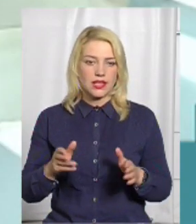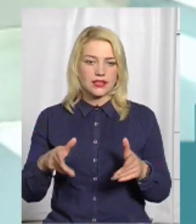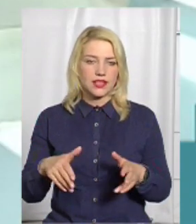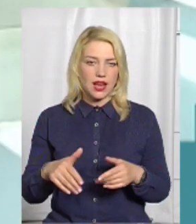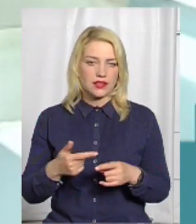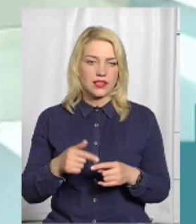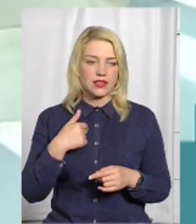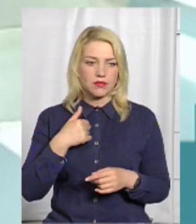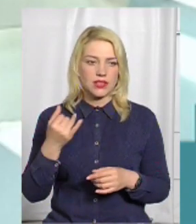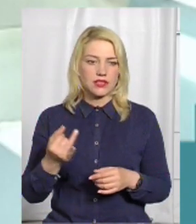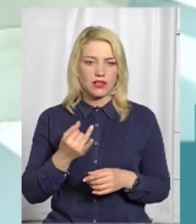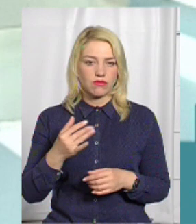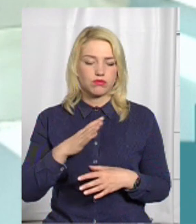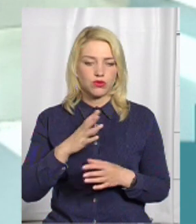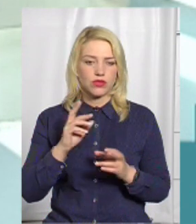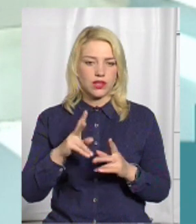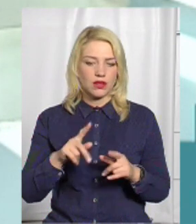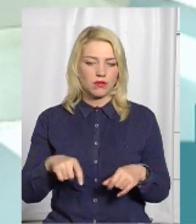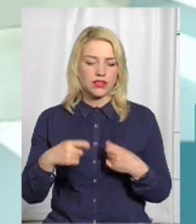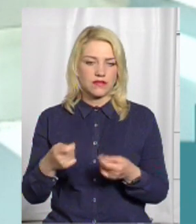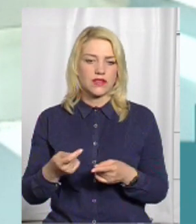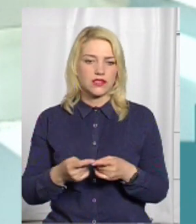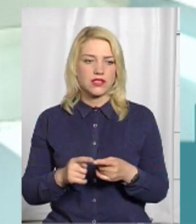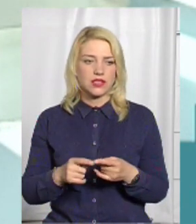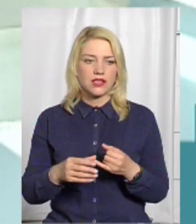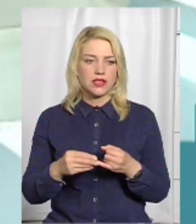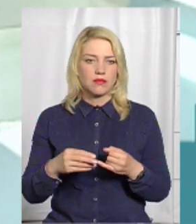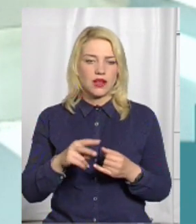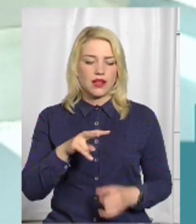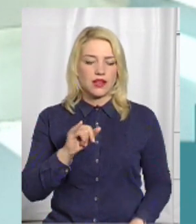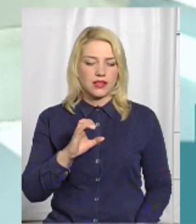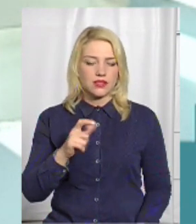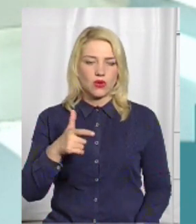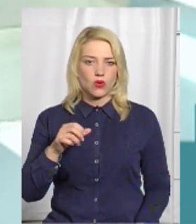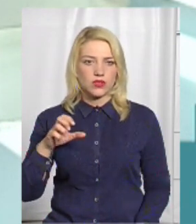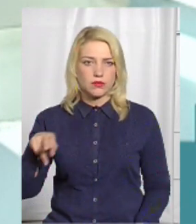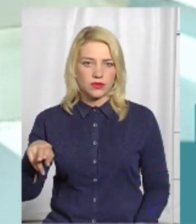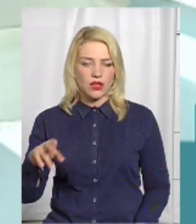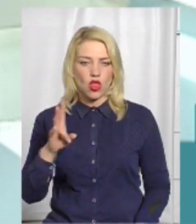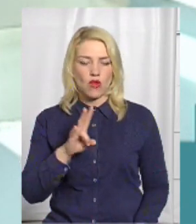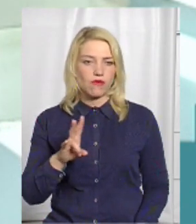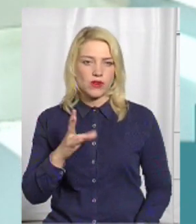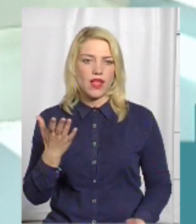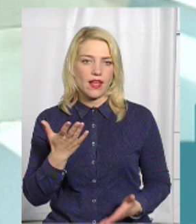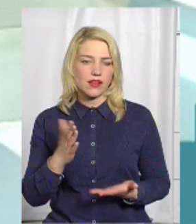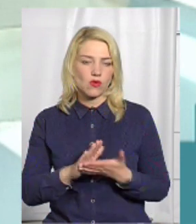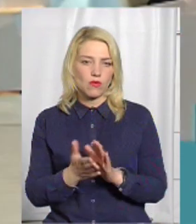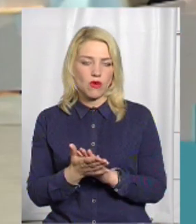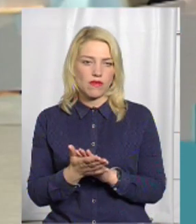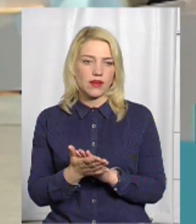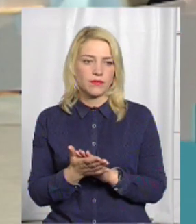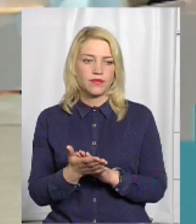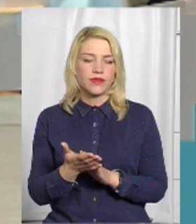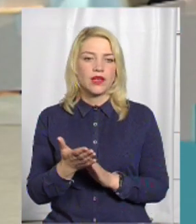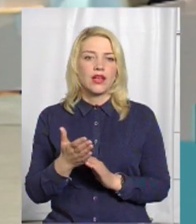цікаво, найперше, яким чином передавалася ця земля Лісгоспу Новолушицькому, і на яких умовах. Тому що,